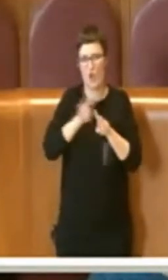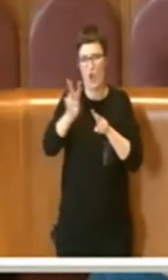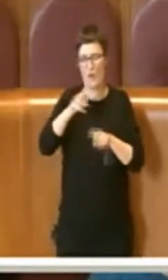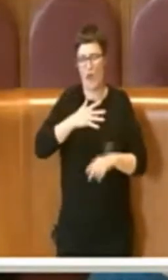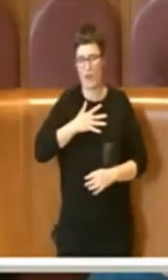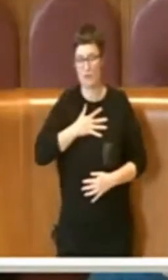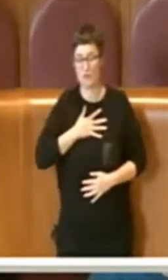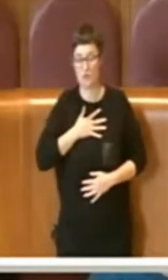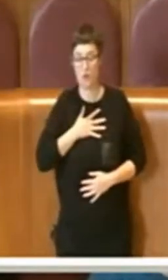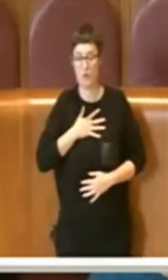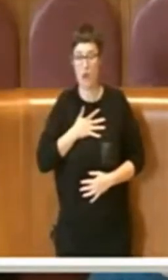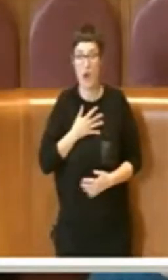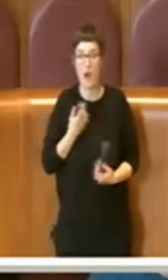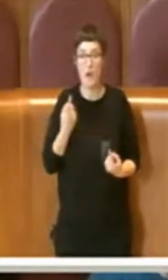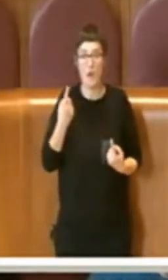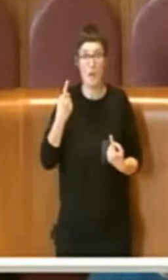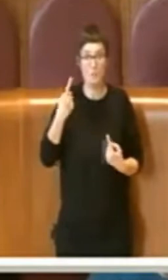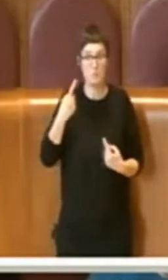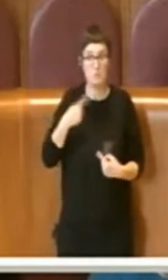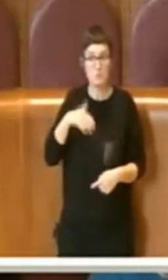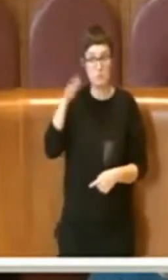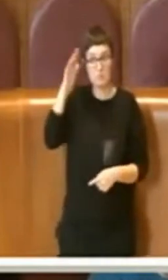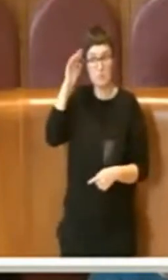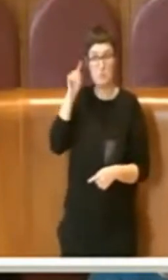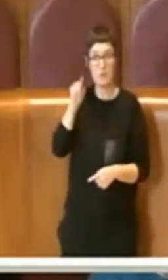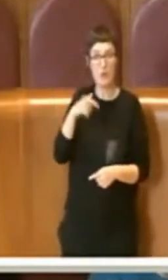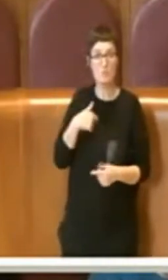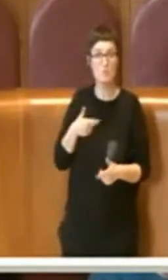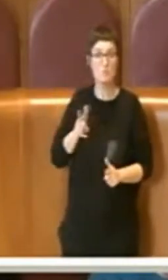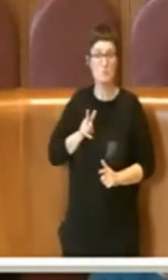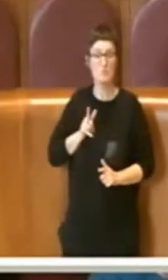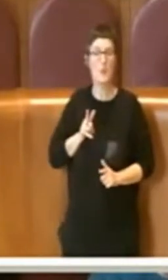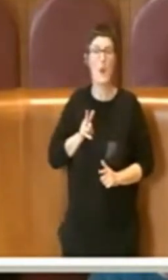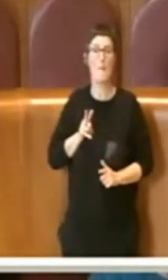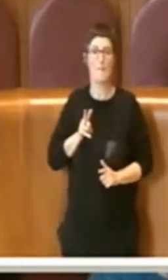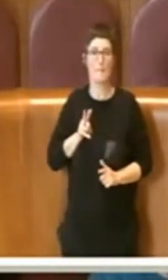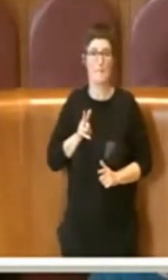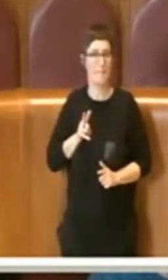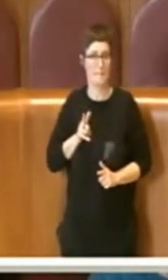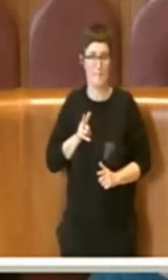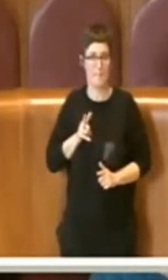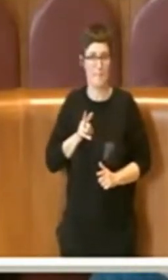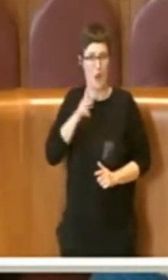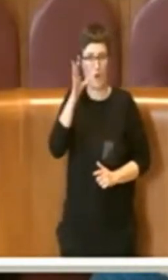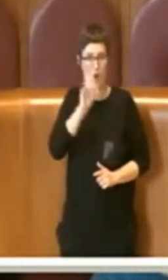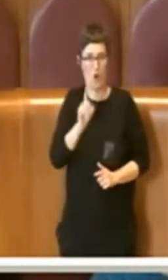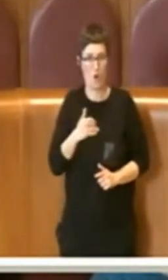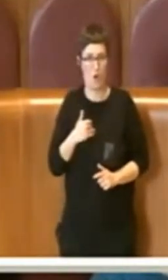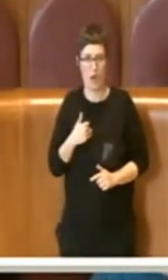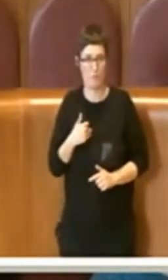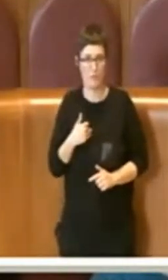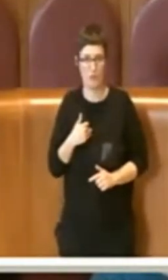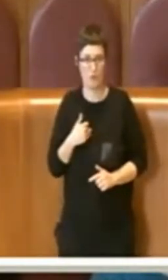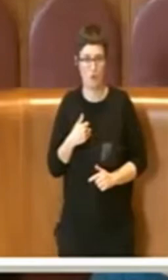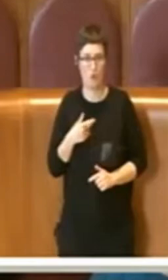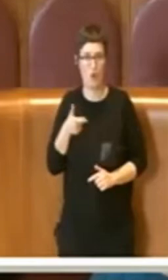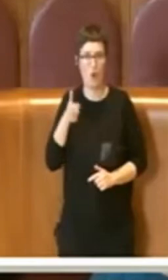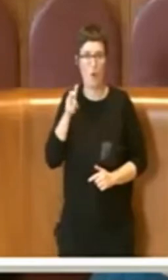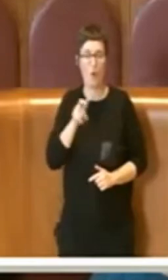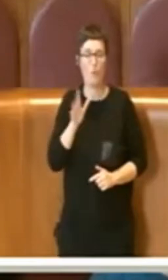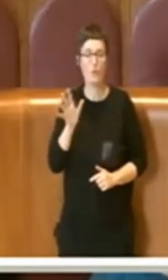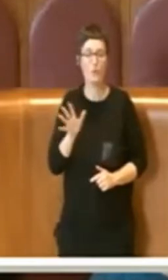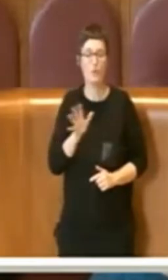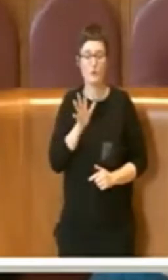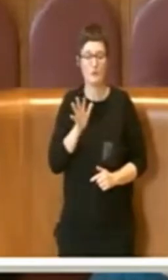perplesso il fatto che si è voluto dedicare un